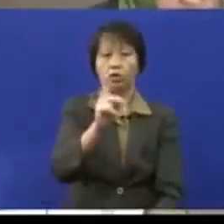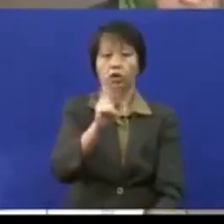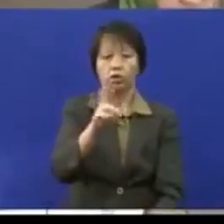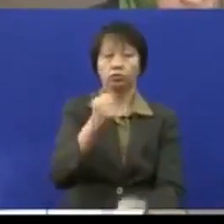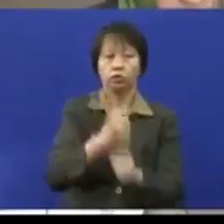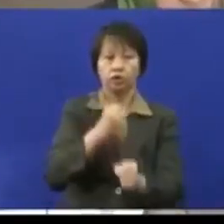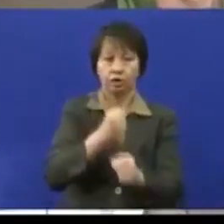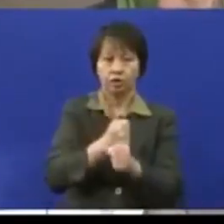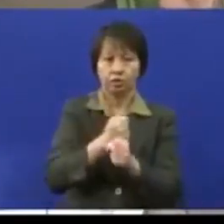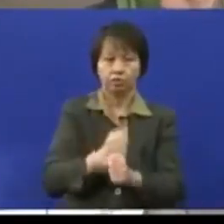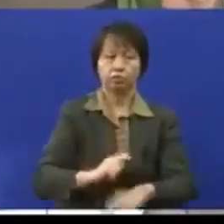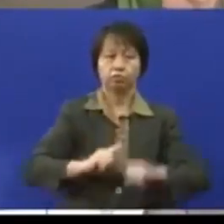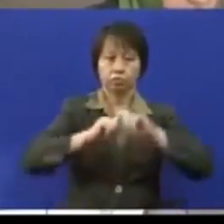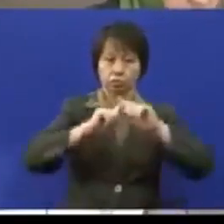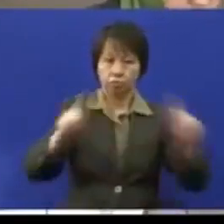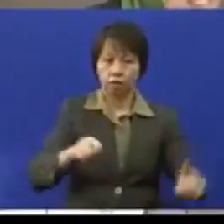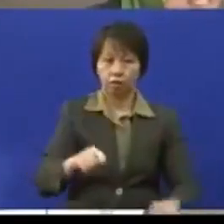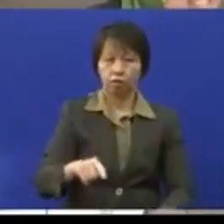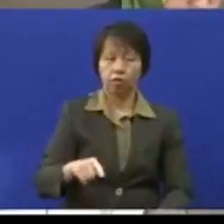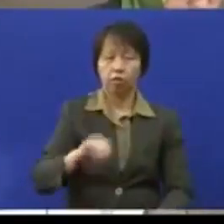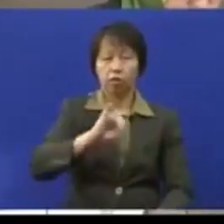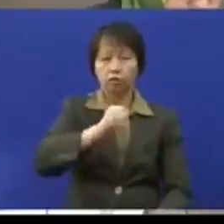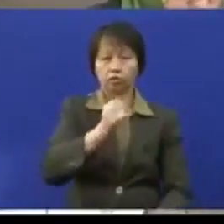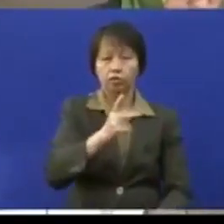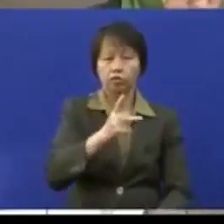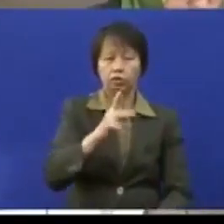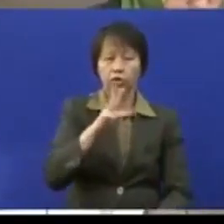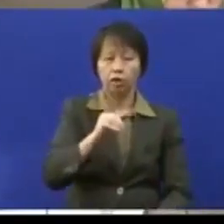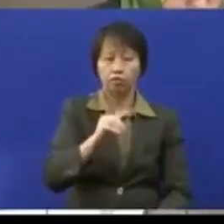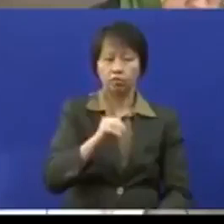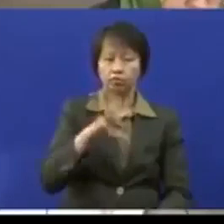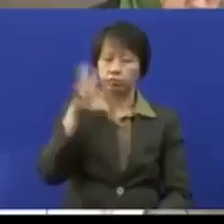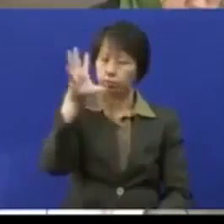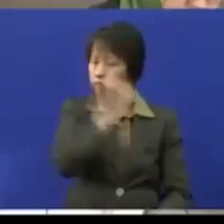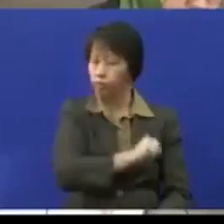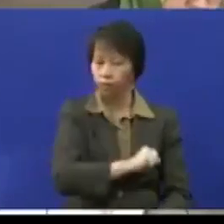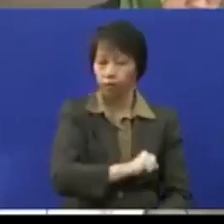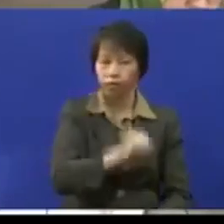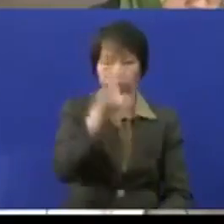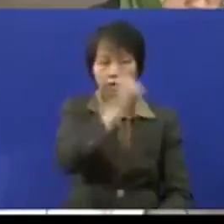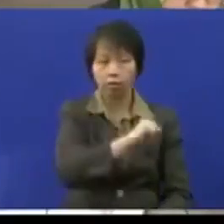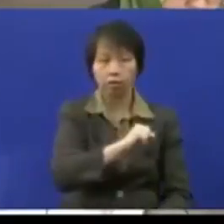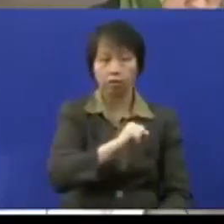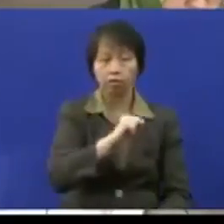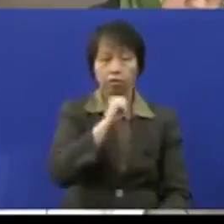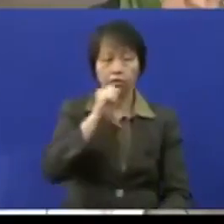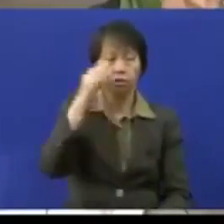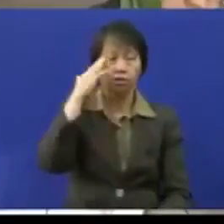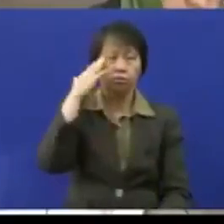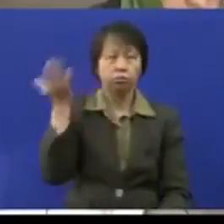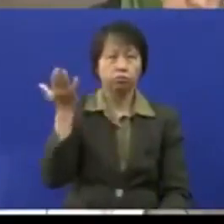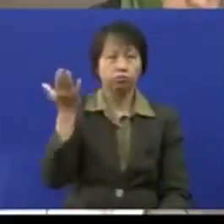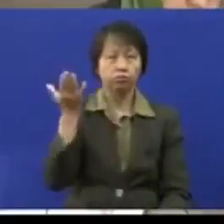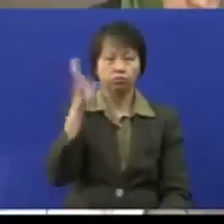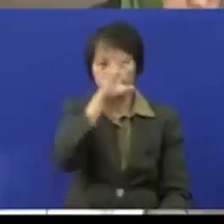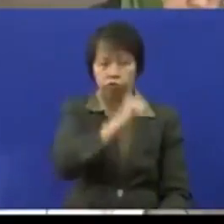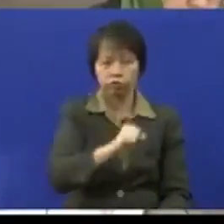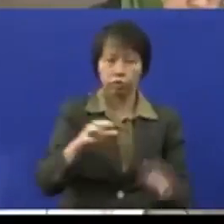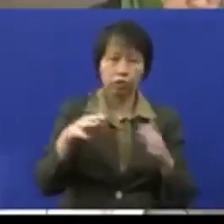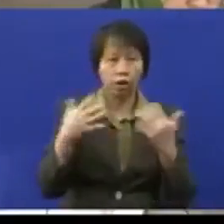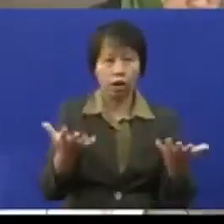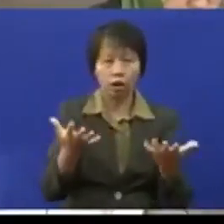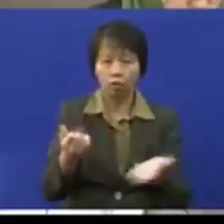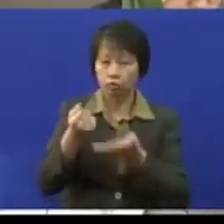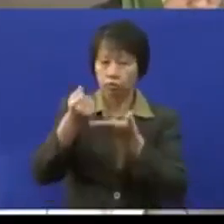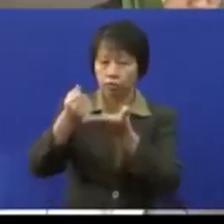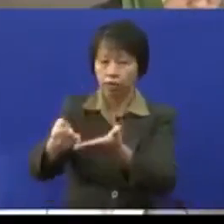tetapi mereka terlepas pandang ataupun mereka vacuum di situ iaitu mereka tidak memastikan bagaimana untuk